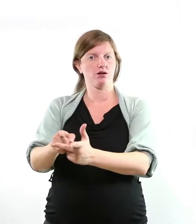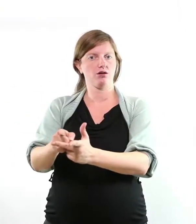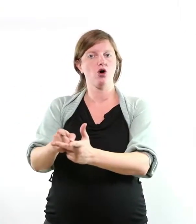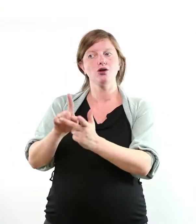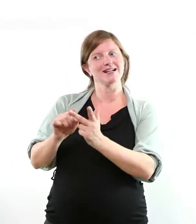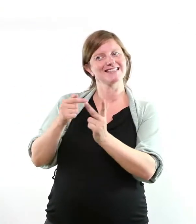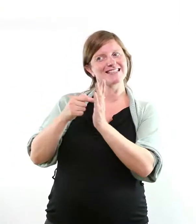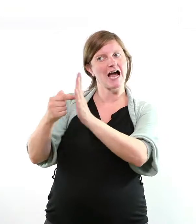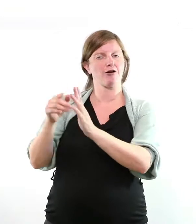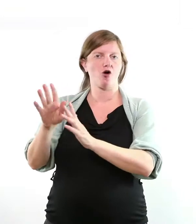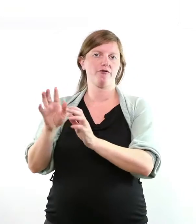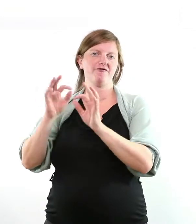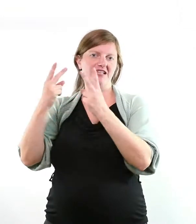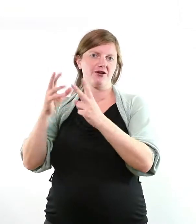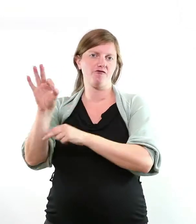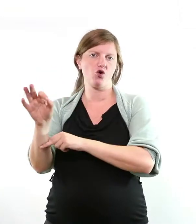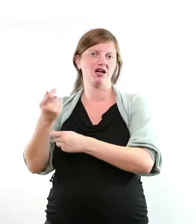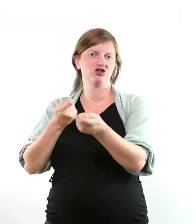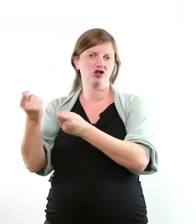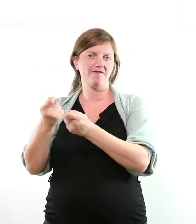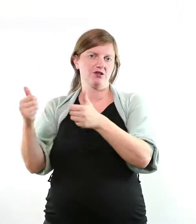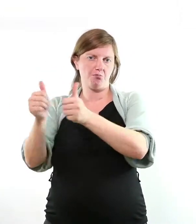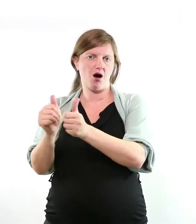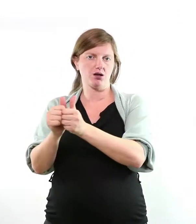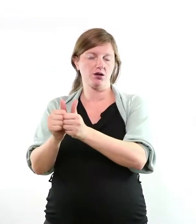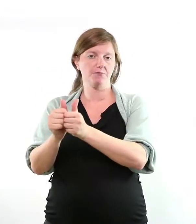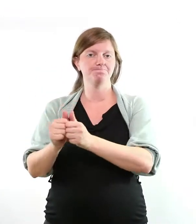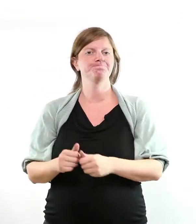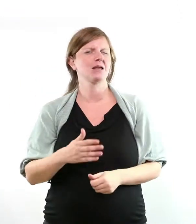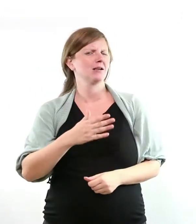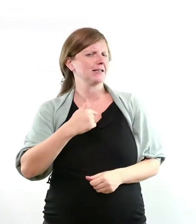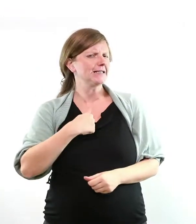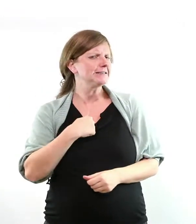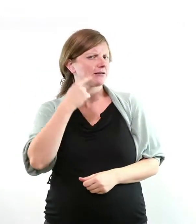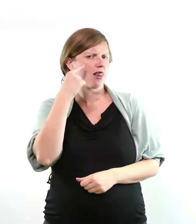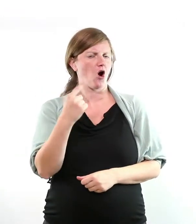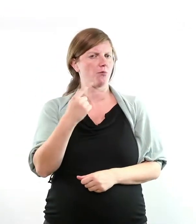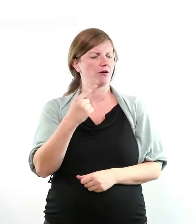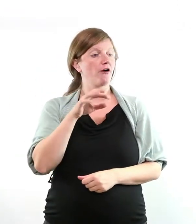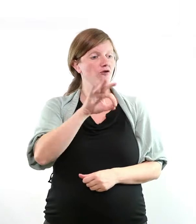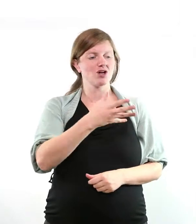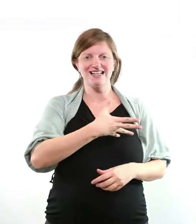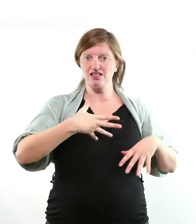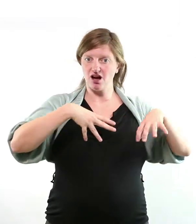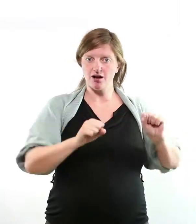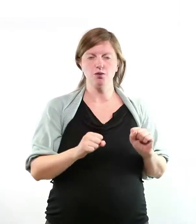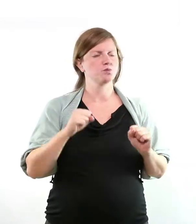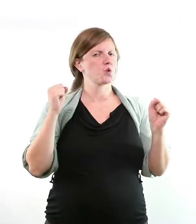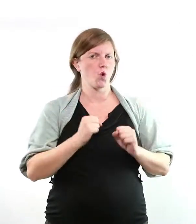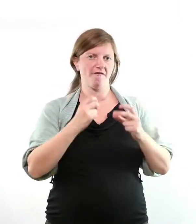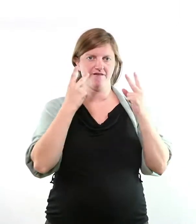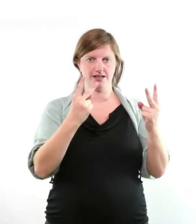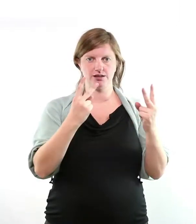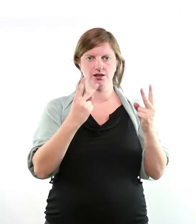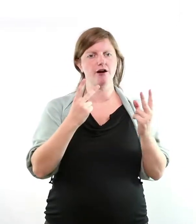Geschäftspartner, die man hat, dort nachweisen kann. Ich bin zutiefst davon überzeugt, dass es für Sachsen-Anhalt keinen